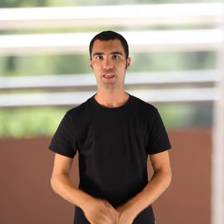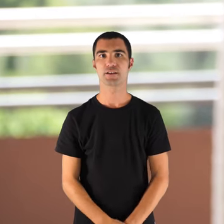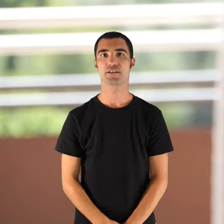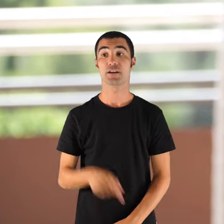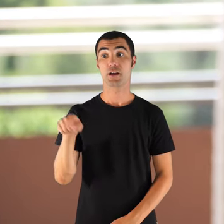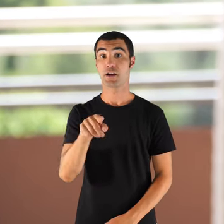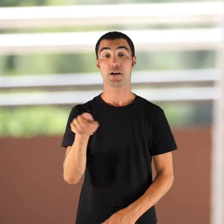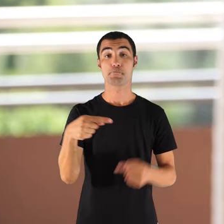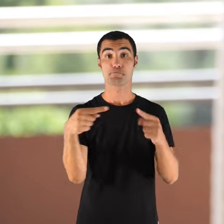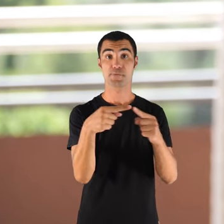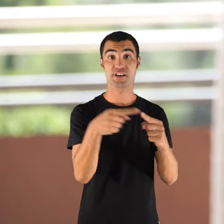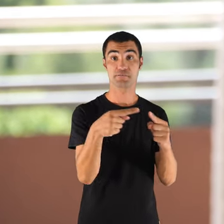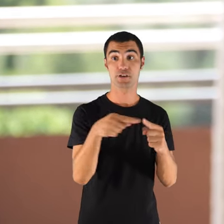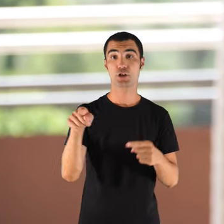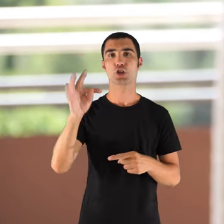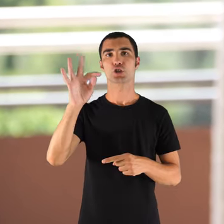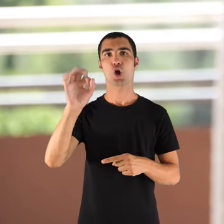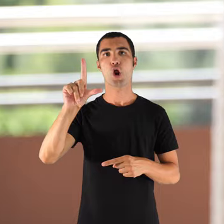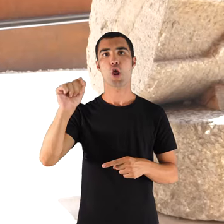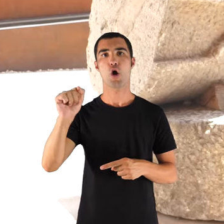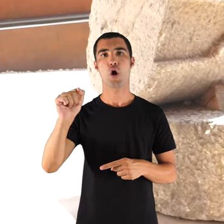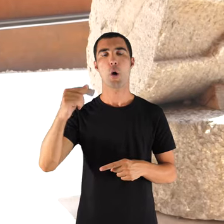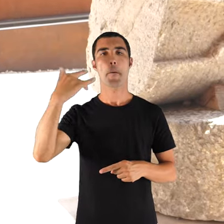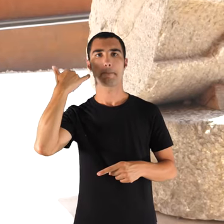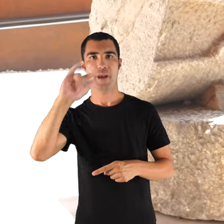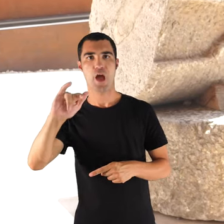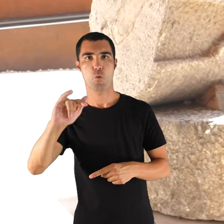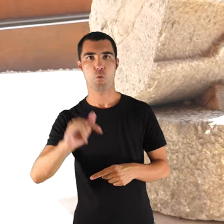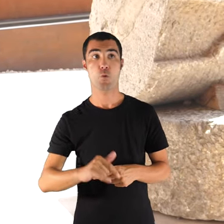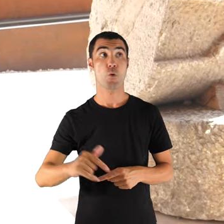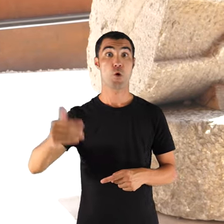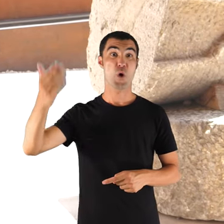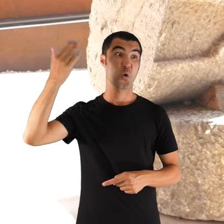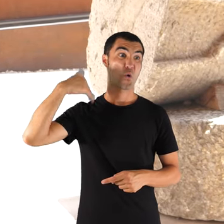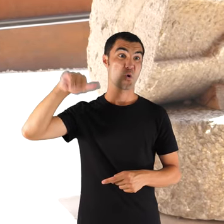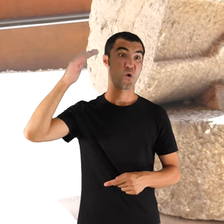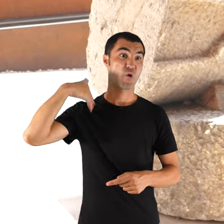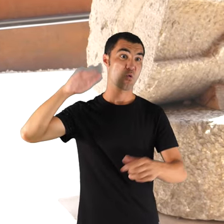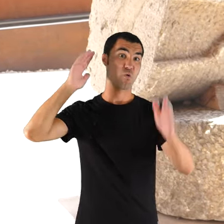Cosí, d'en Toni Blau. En temps passat,